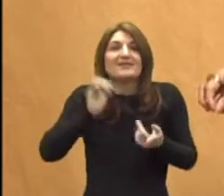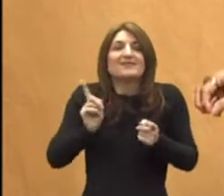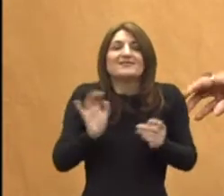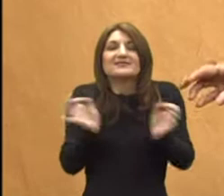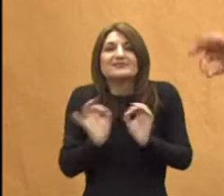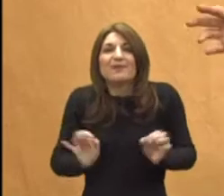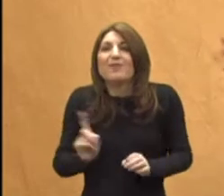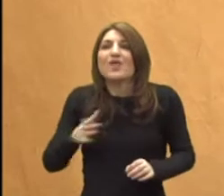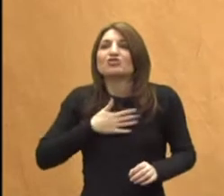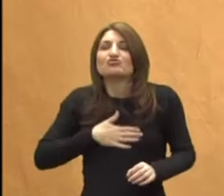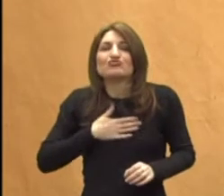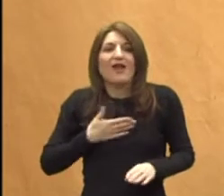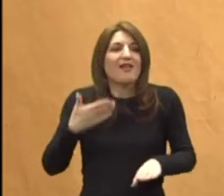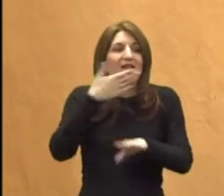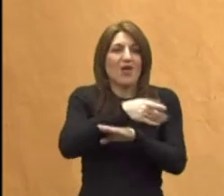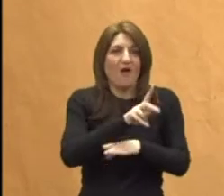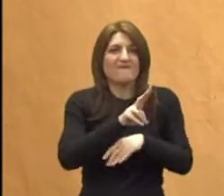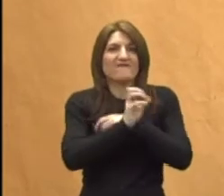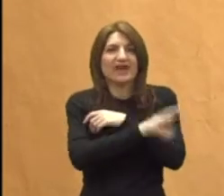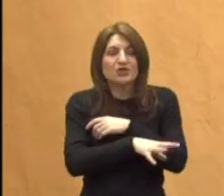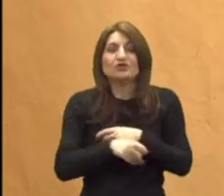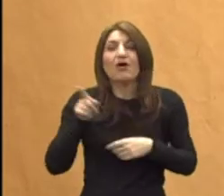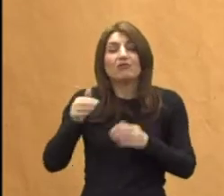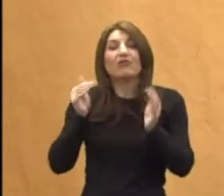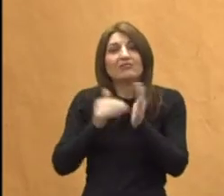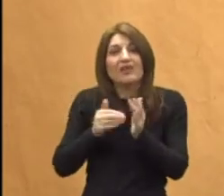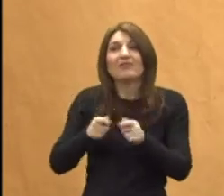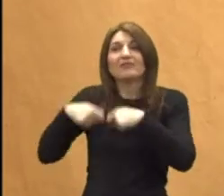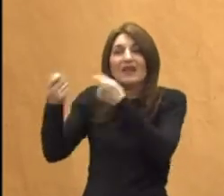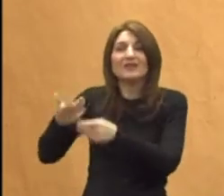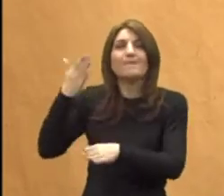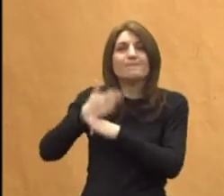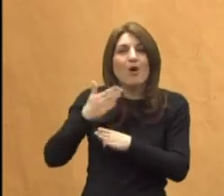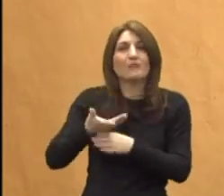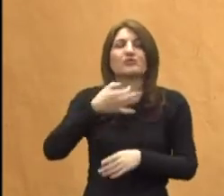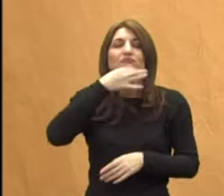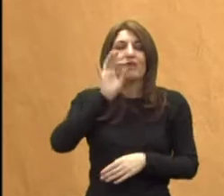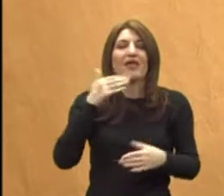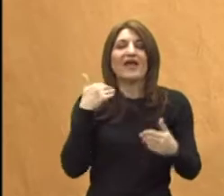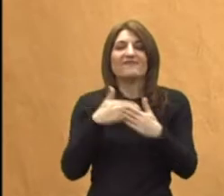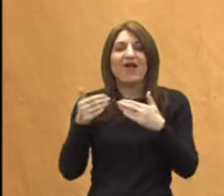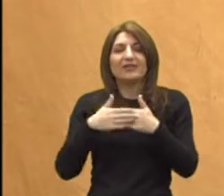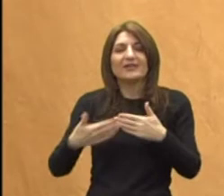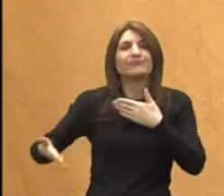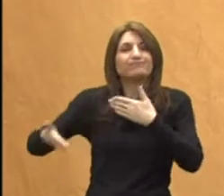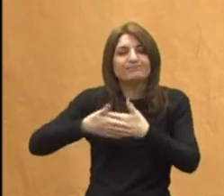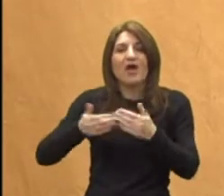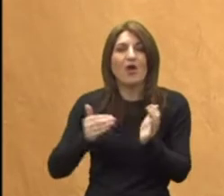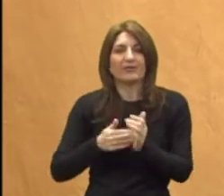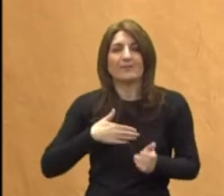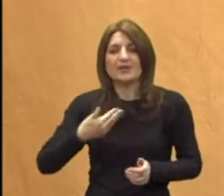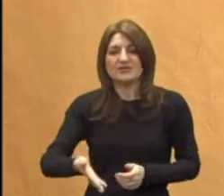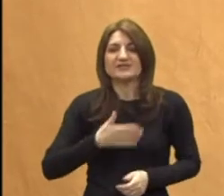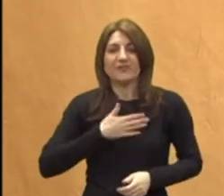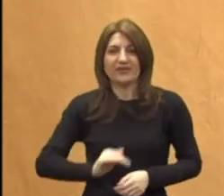ići u javnu instituciju da mu se napravi ili pomogne bolji kvalitetni pristup svom djecetu. Da.